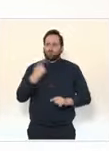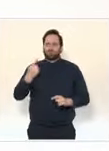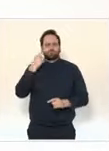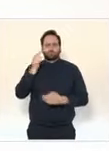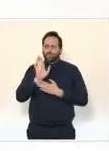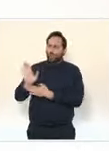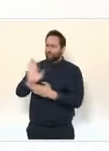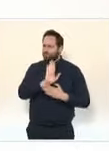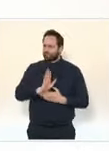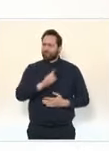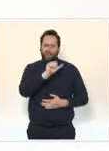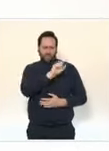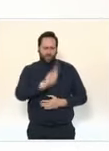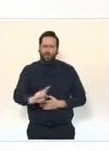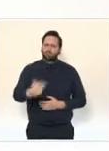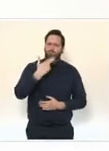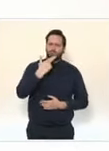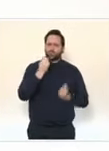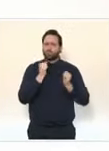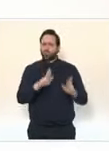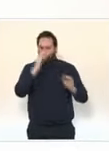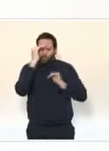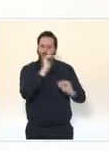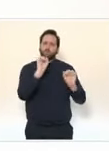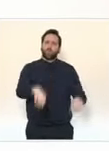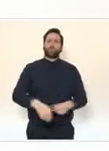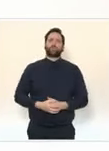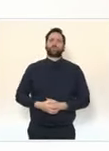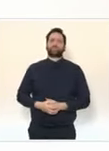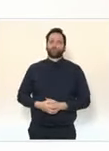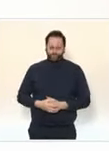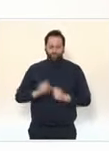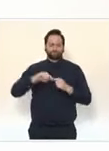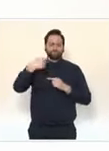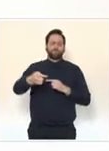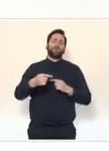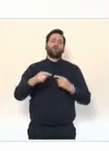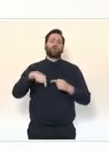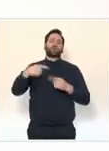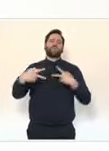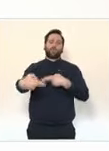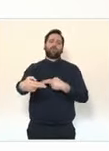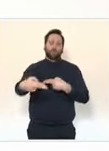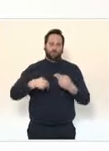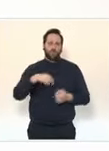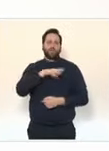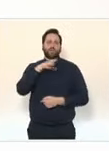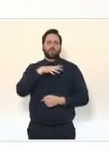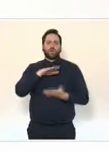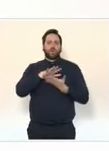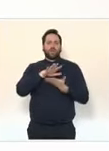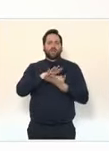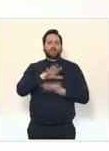vaccination. D'autres vagues suivront, notamment bientôt pour les professeurs de plus de 50 ans s'occupant d'enfants handicapés